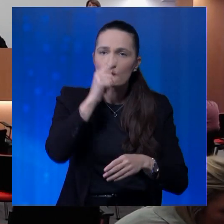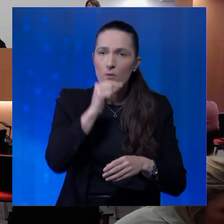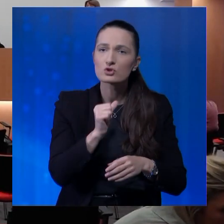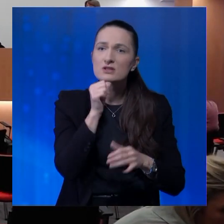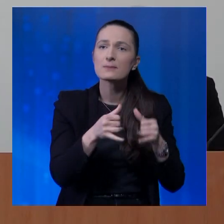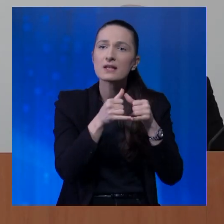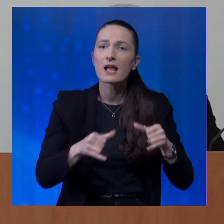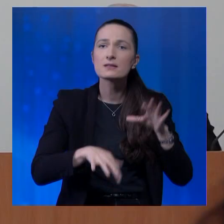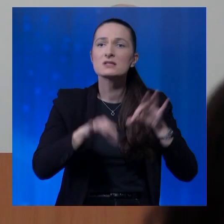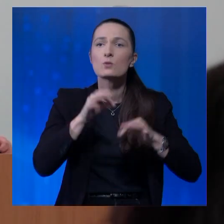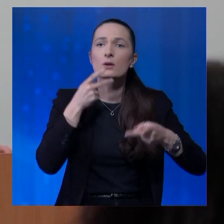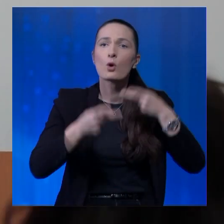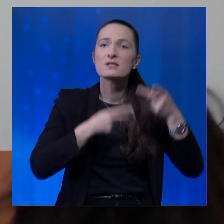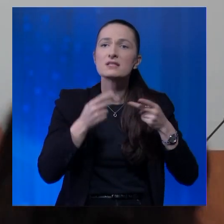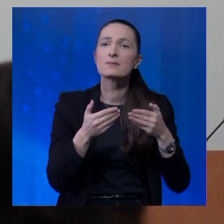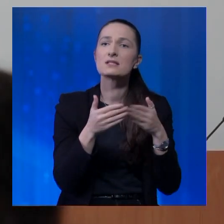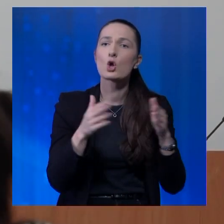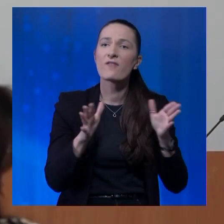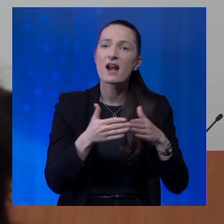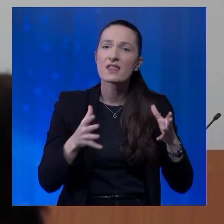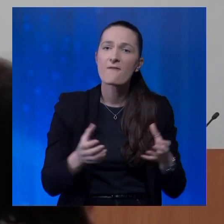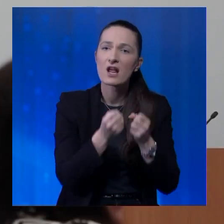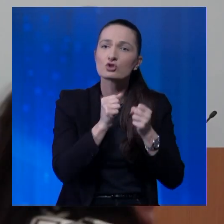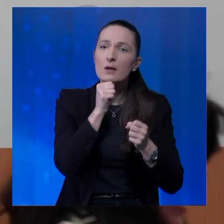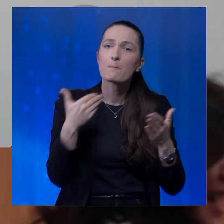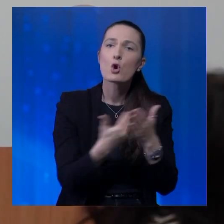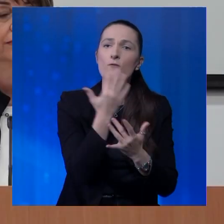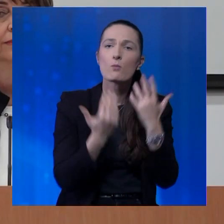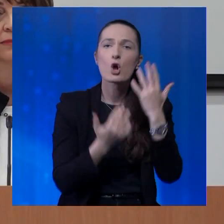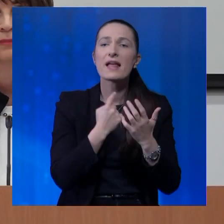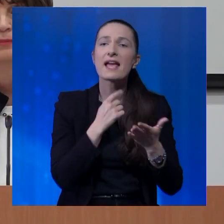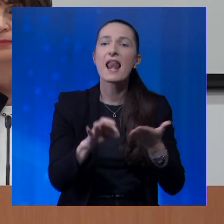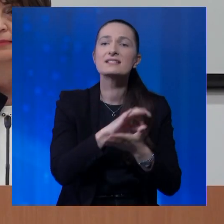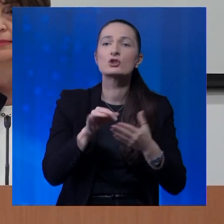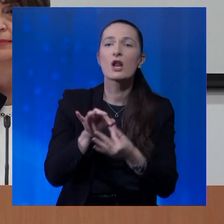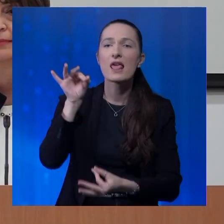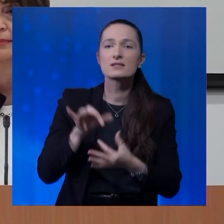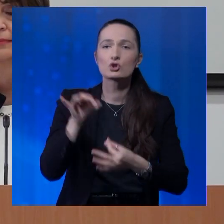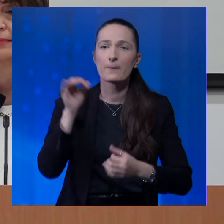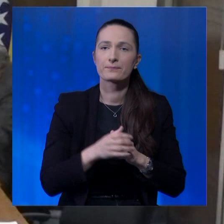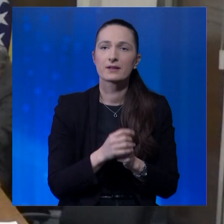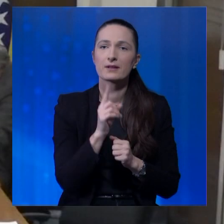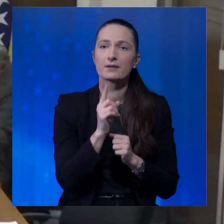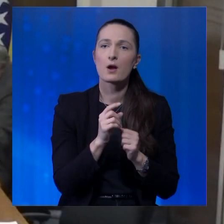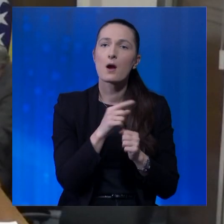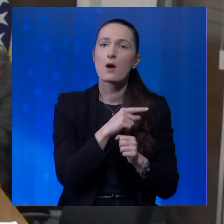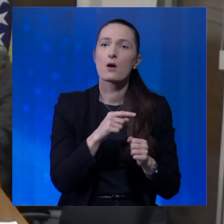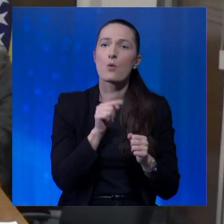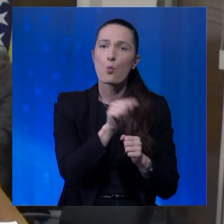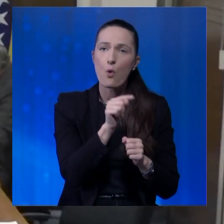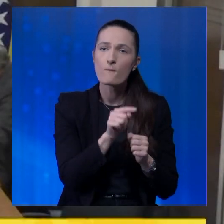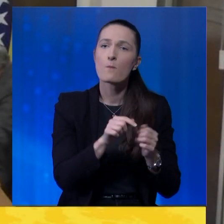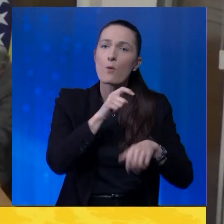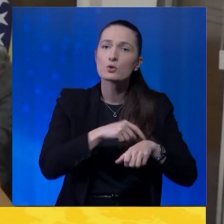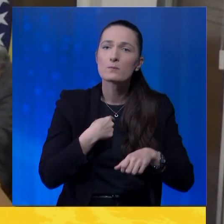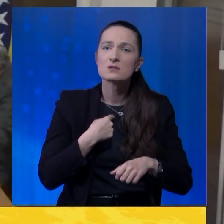naredbu opštinskim i gradskim izbornim komisijama za otvaranje vreća i ponovno brojanje glasačkih listića. U ovom momentu